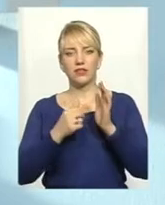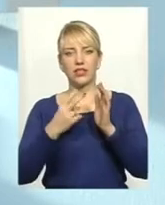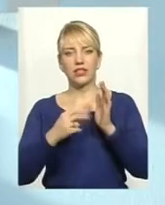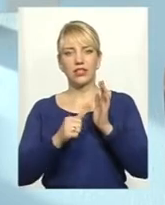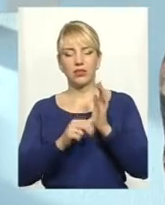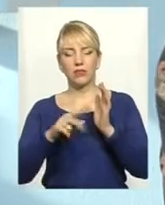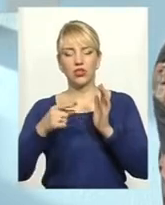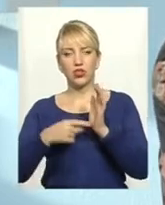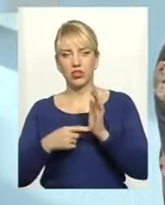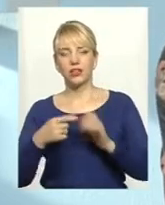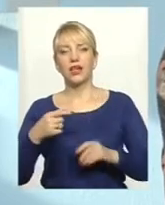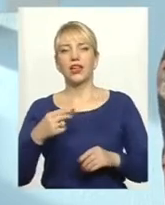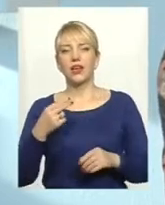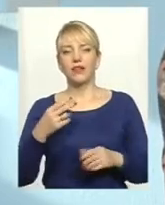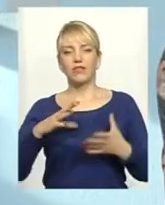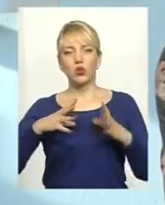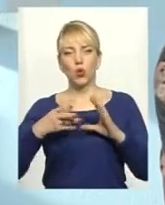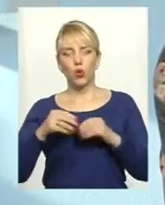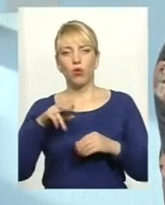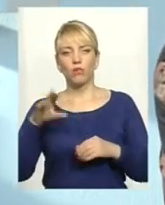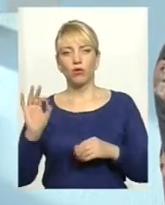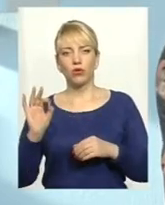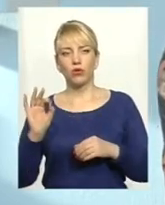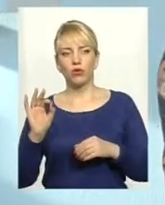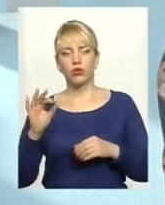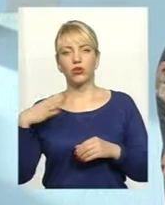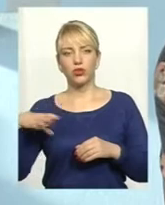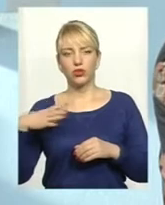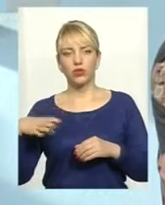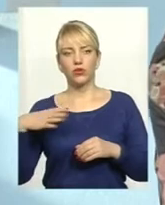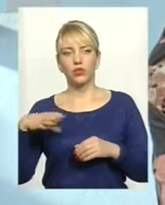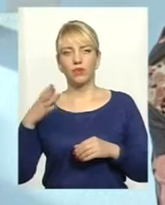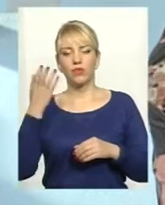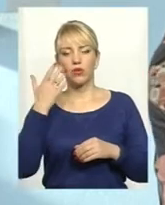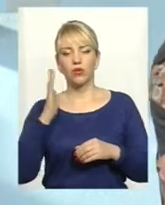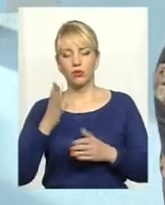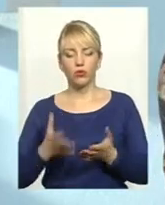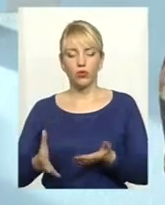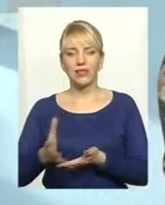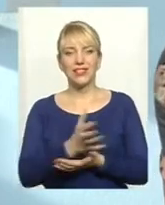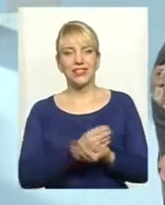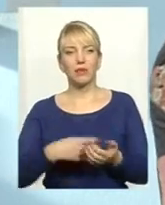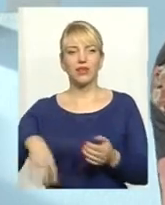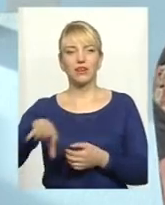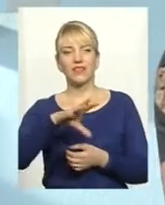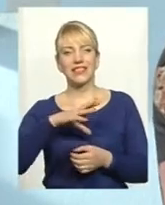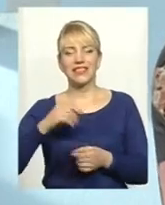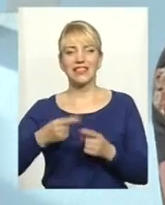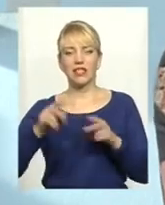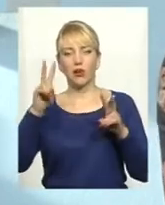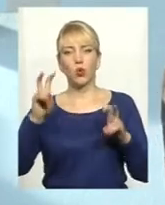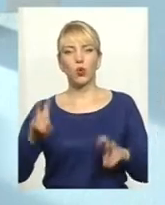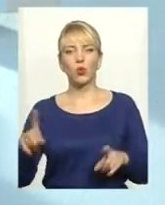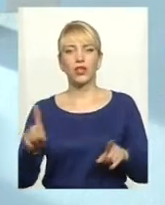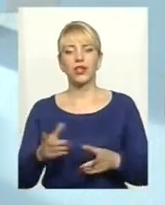Всього очікується, коли будуть зібрані всі ті культури, які